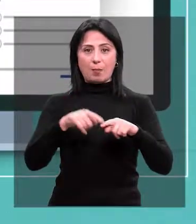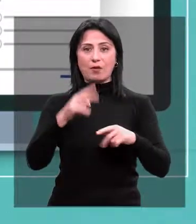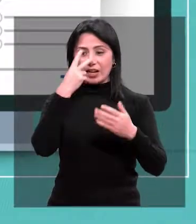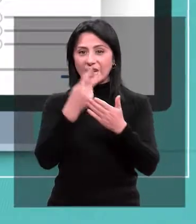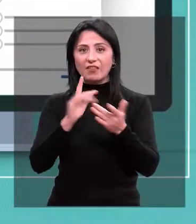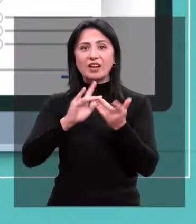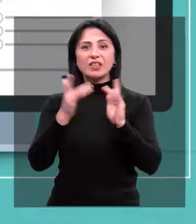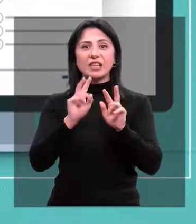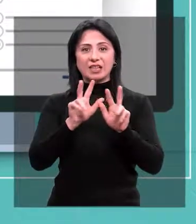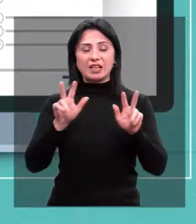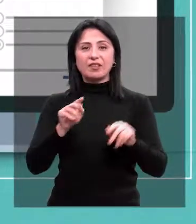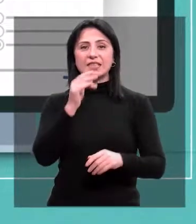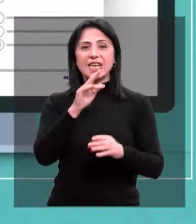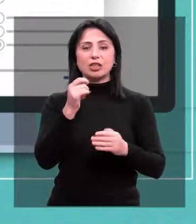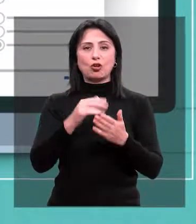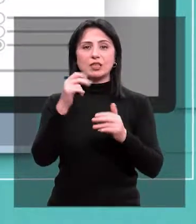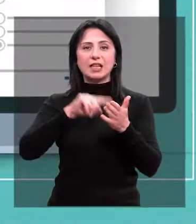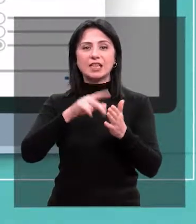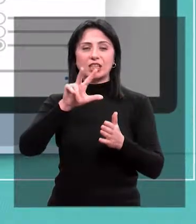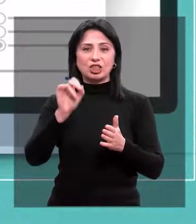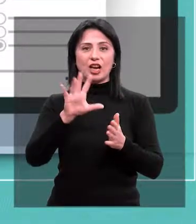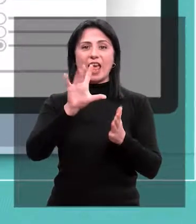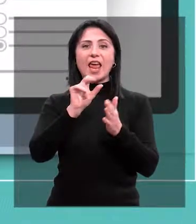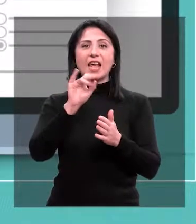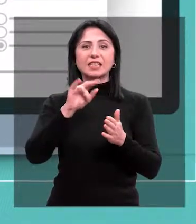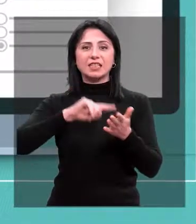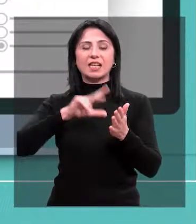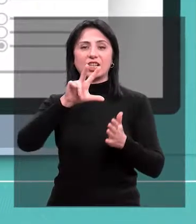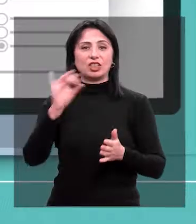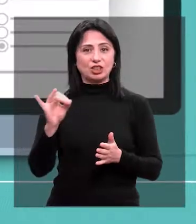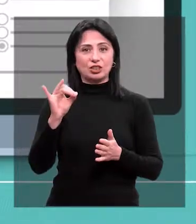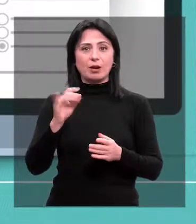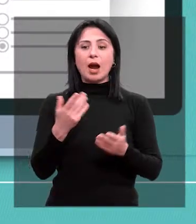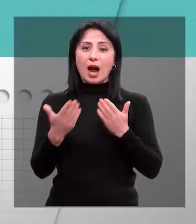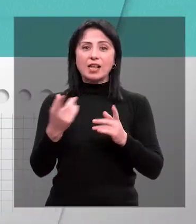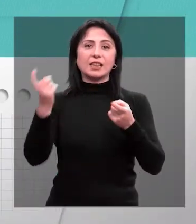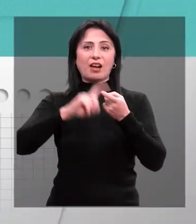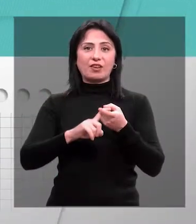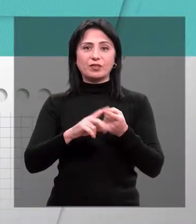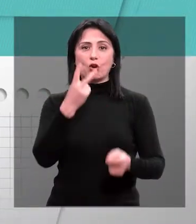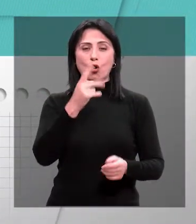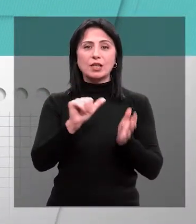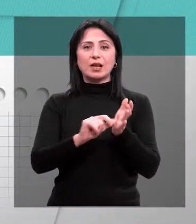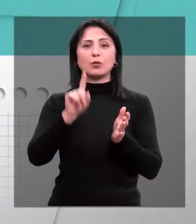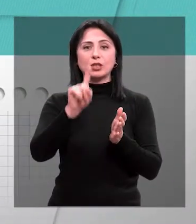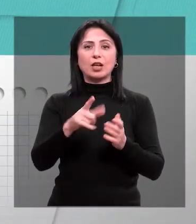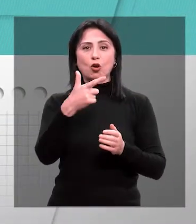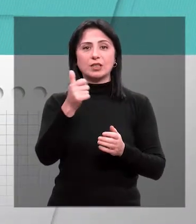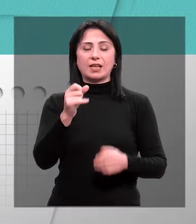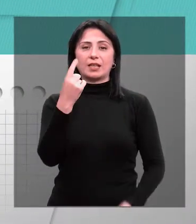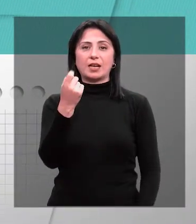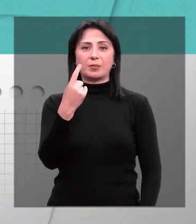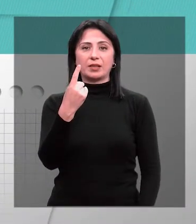İmtihan testləri ilə tanış olmaq üçün CSCO.g və ya bizimlə əlaqə saxlayın.